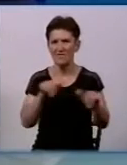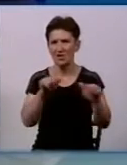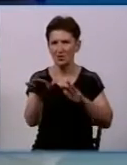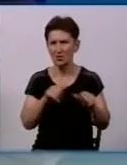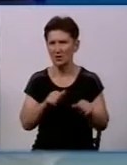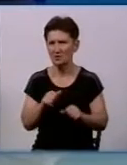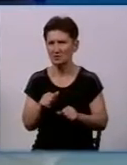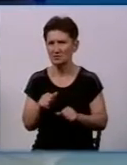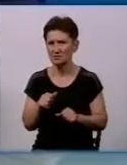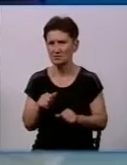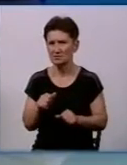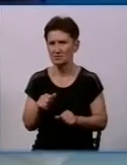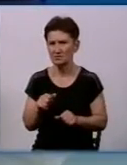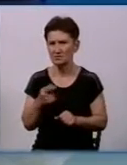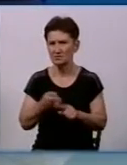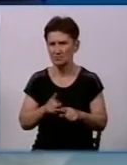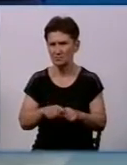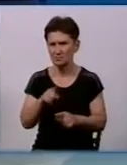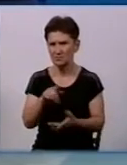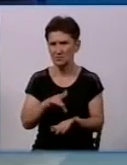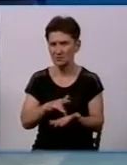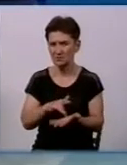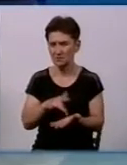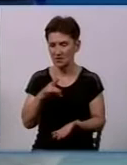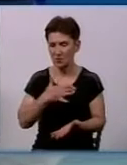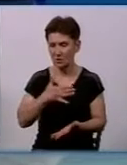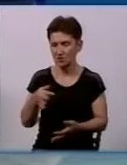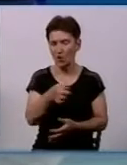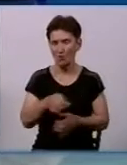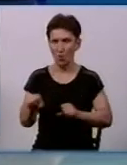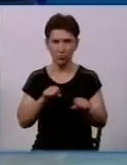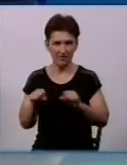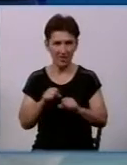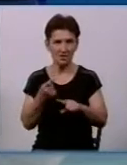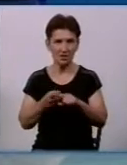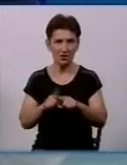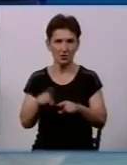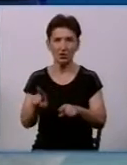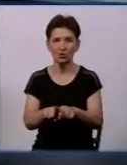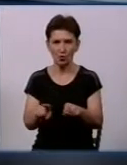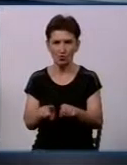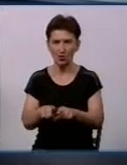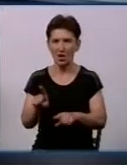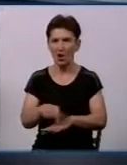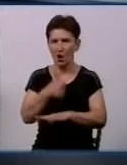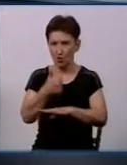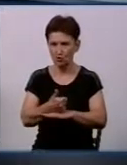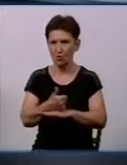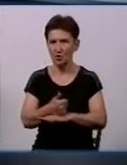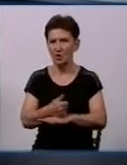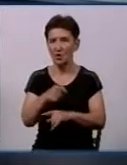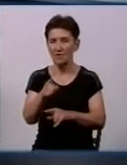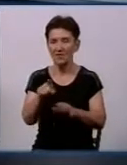зміни ОКЦ нашого обласного управління, який також очолює керівництво гасінням пожежі, і вони